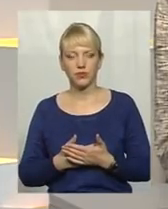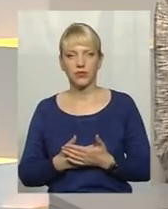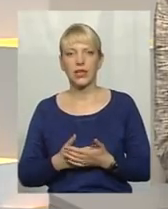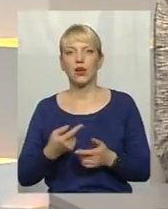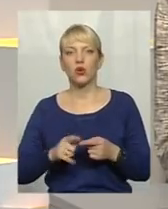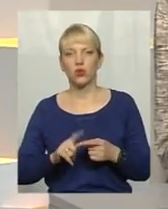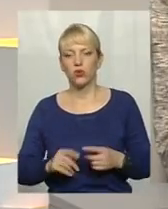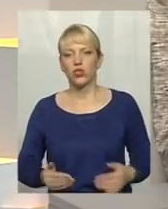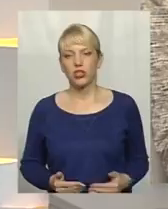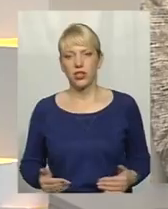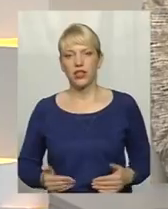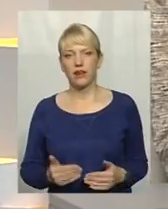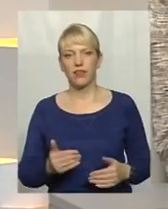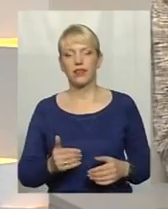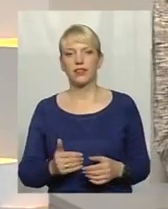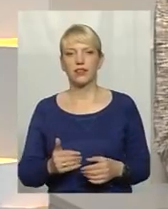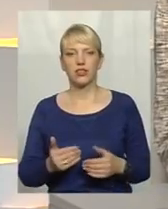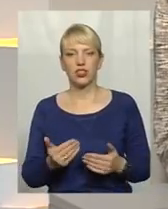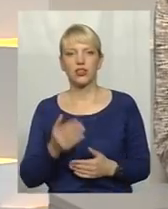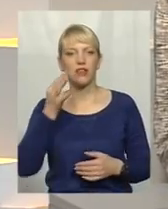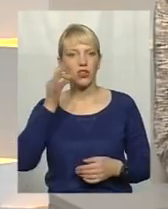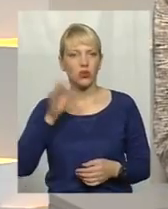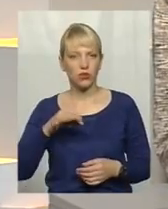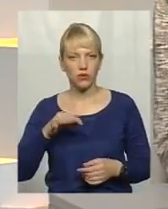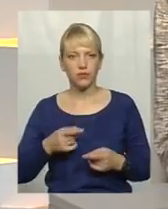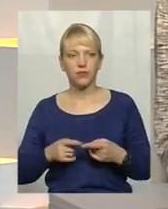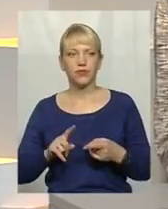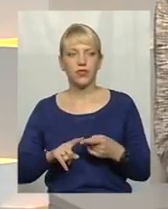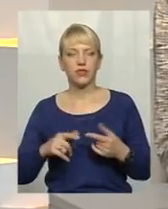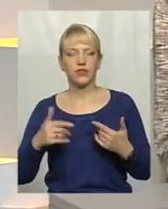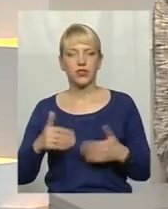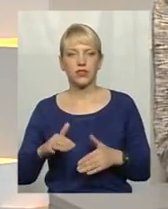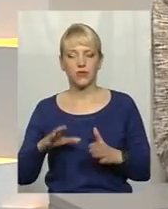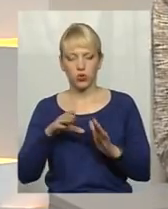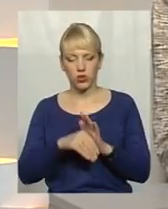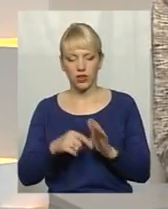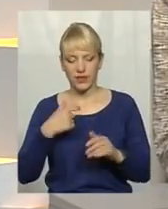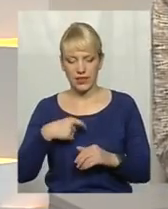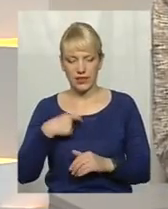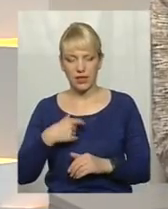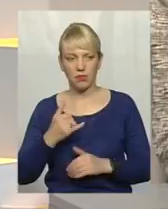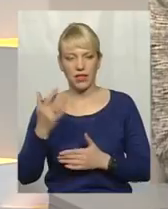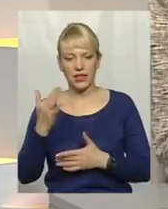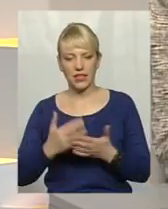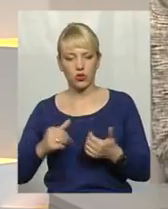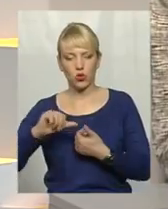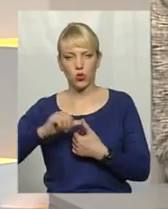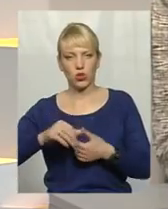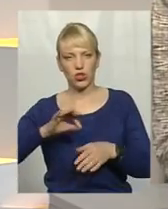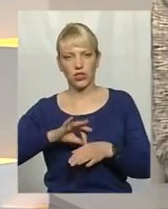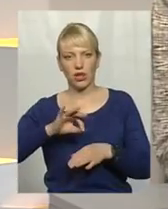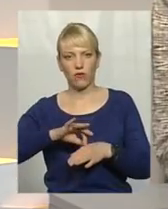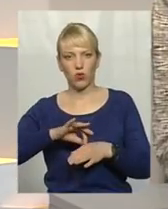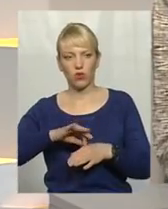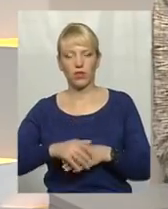той життєвий багаж, ну, зазвичай життєвий багаж, він включає в себе і низку хронічних захворювань.